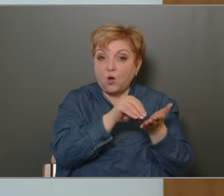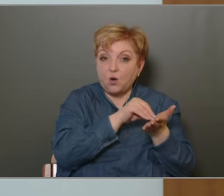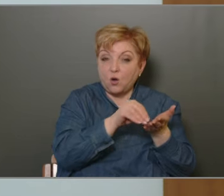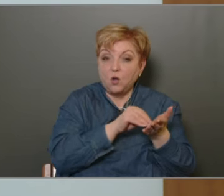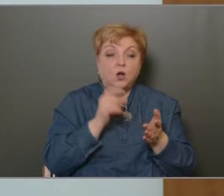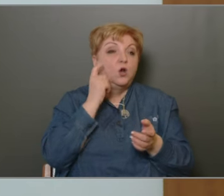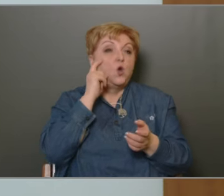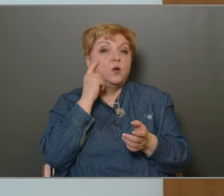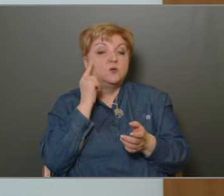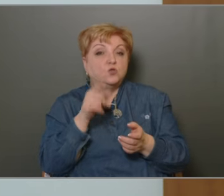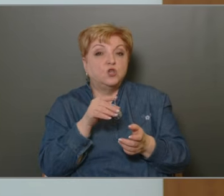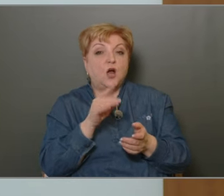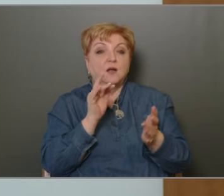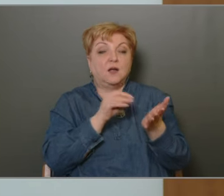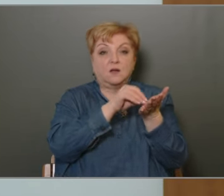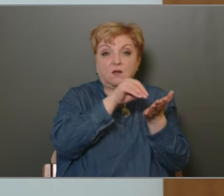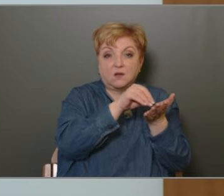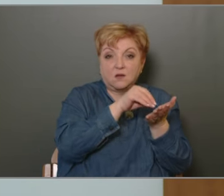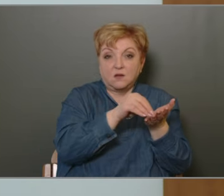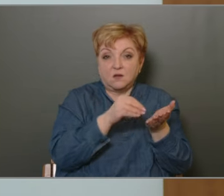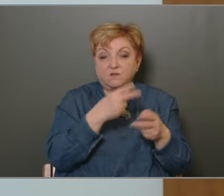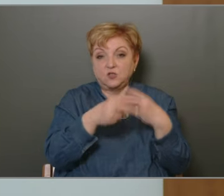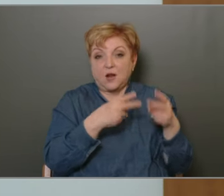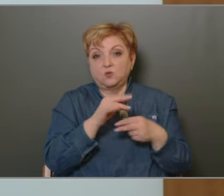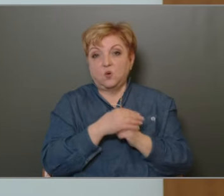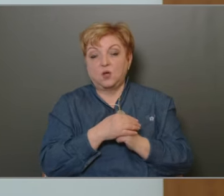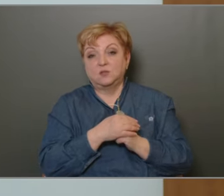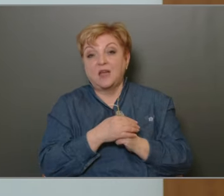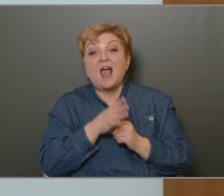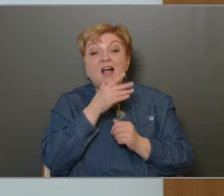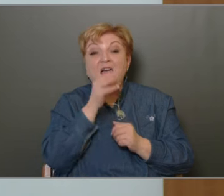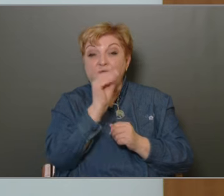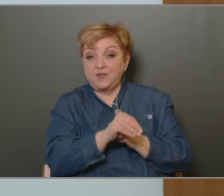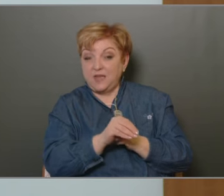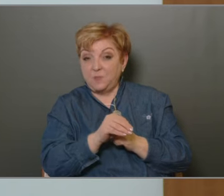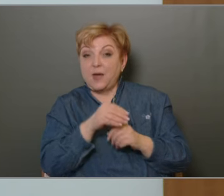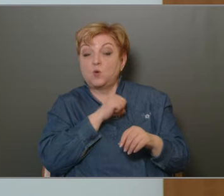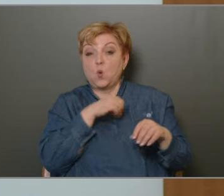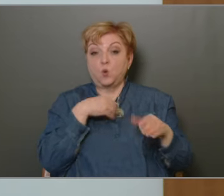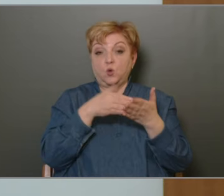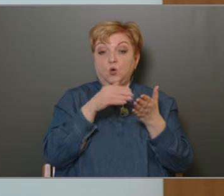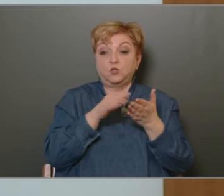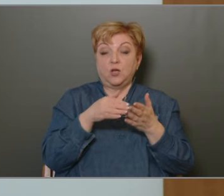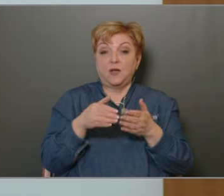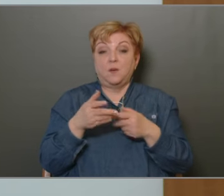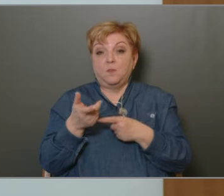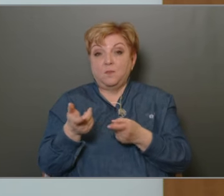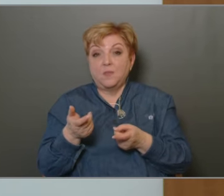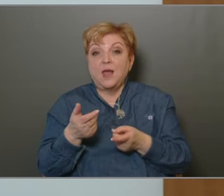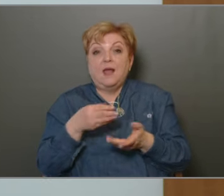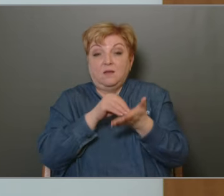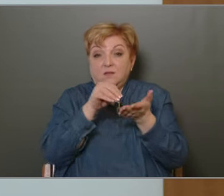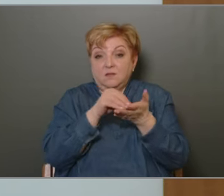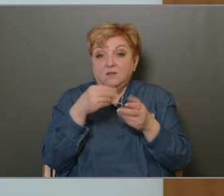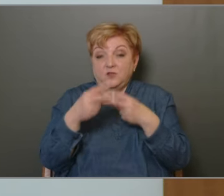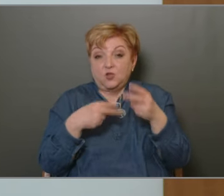logikusan ellenérték fejében végzett vizsgálatokat is. Tehát a KFT-ben az önköltséges, ellenérték fejében